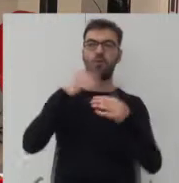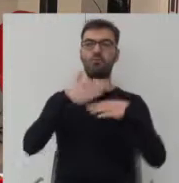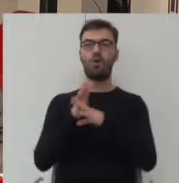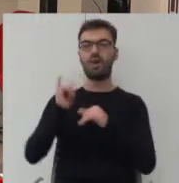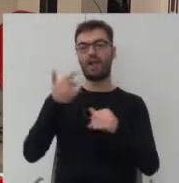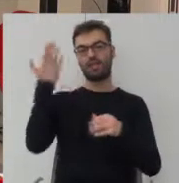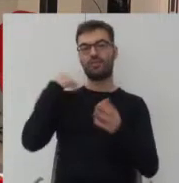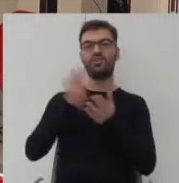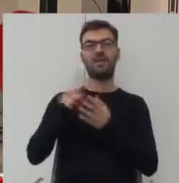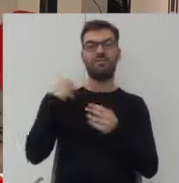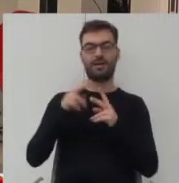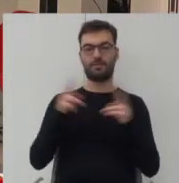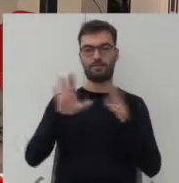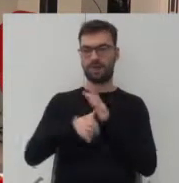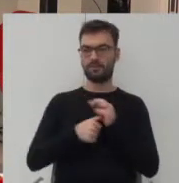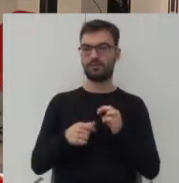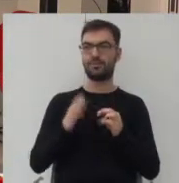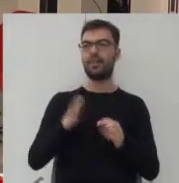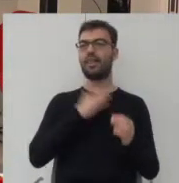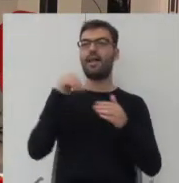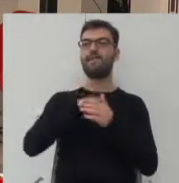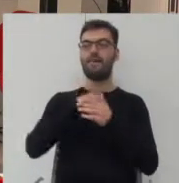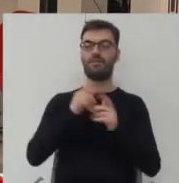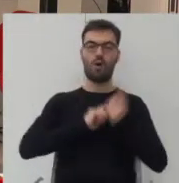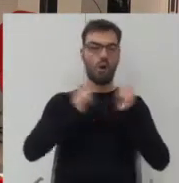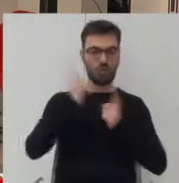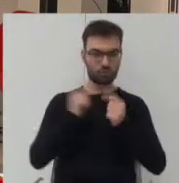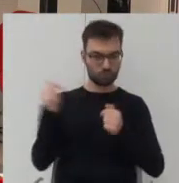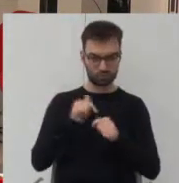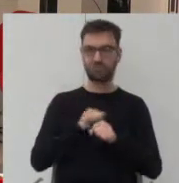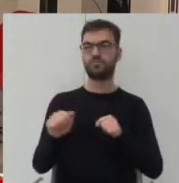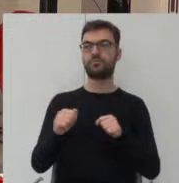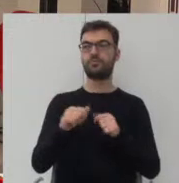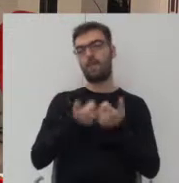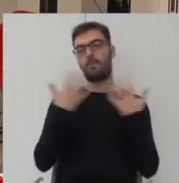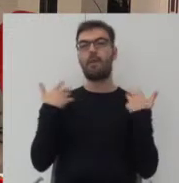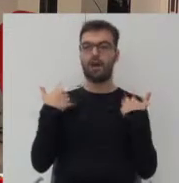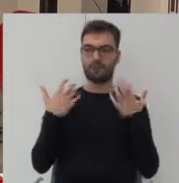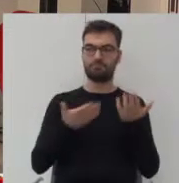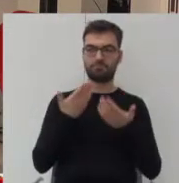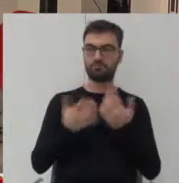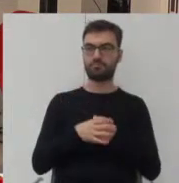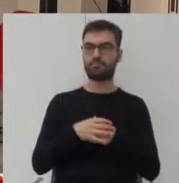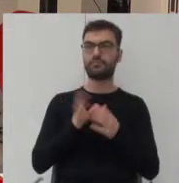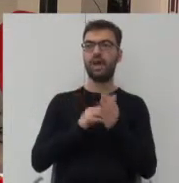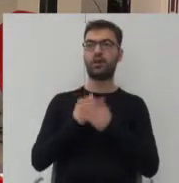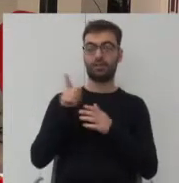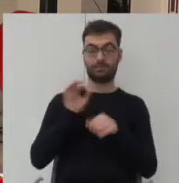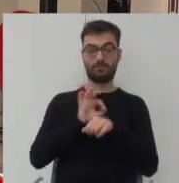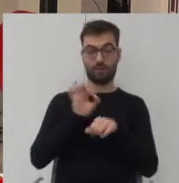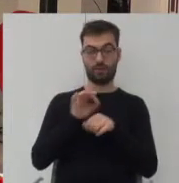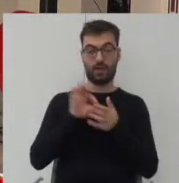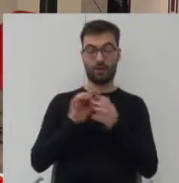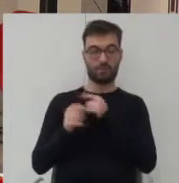Dalej są to wewnętrzne ogrody, bądź założenia parkowe. W przypadku tego projektu były to